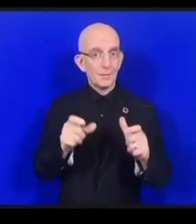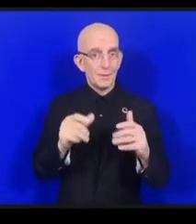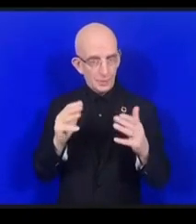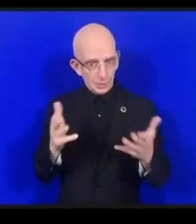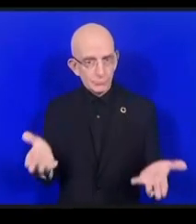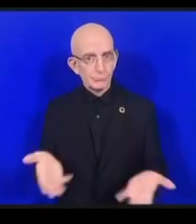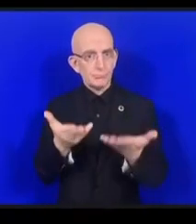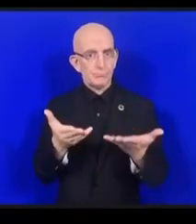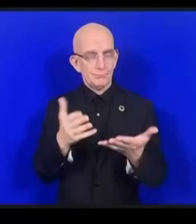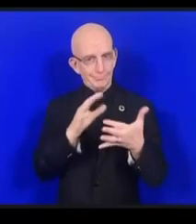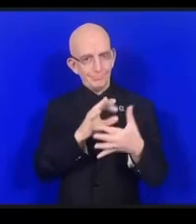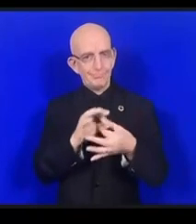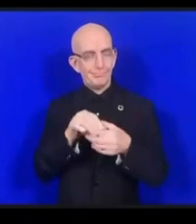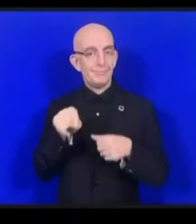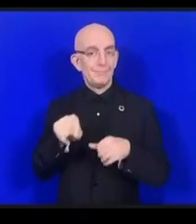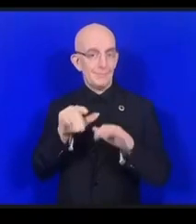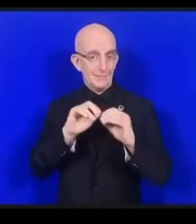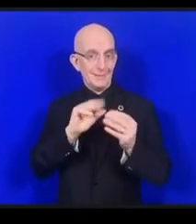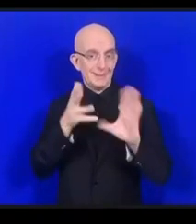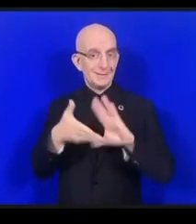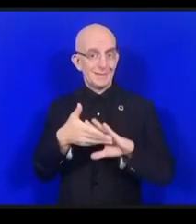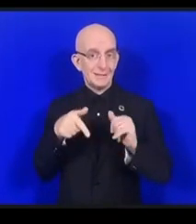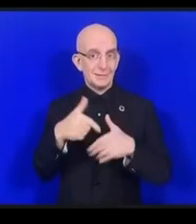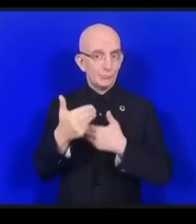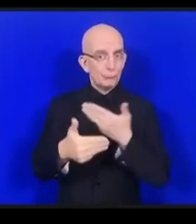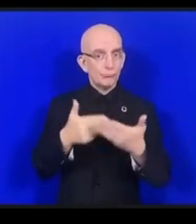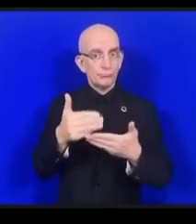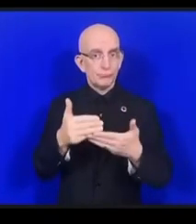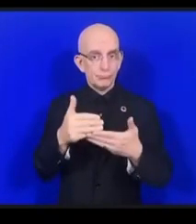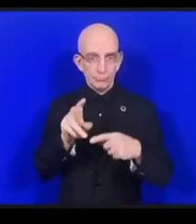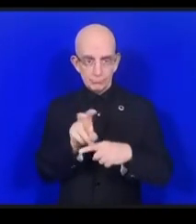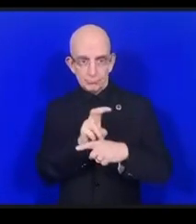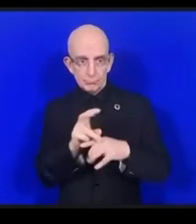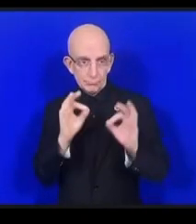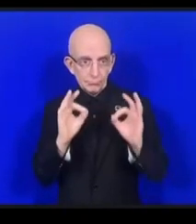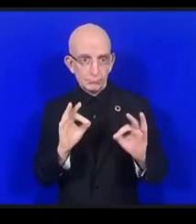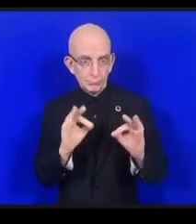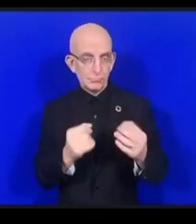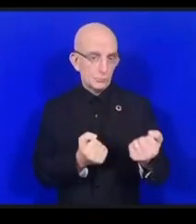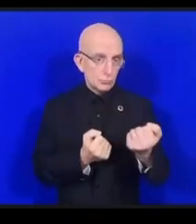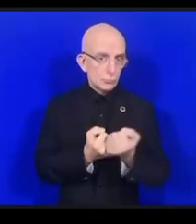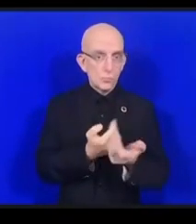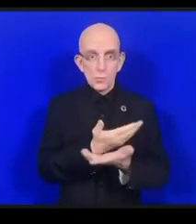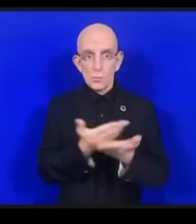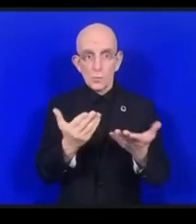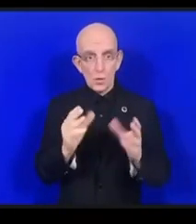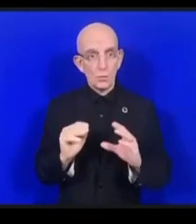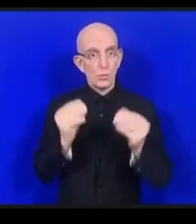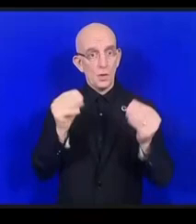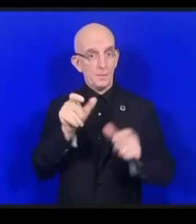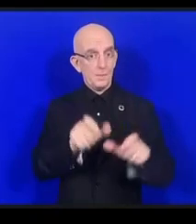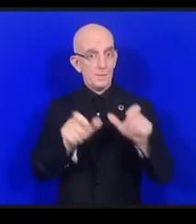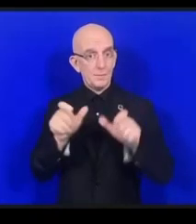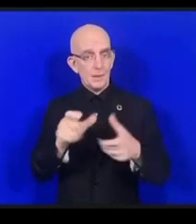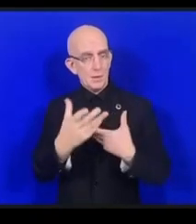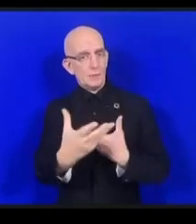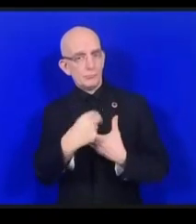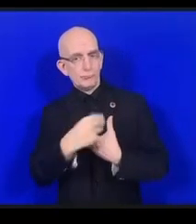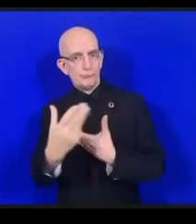et qui aident les jeunes à monter dans ce train et à accroître leur